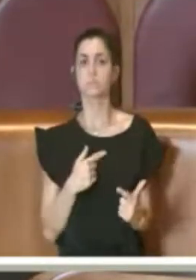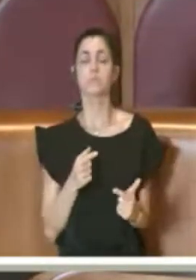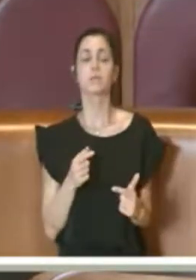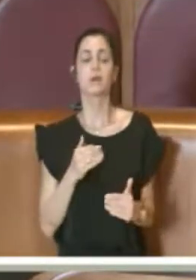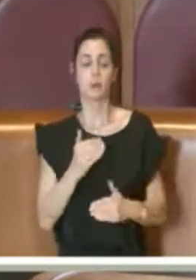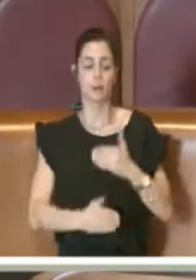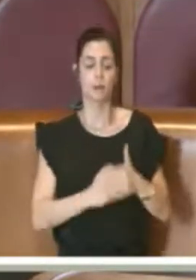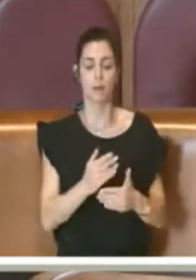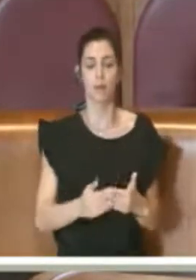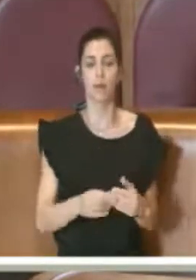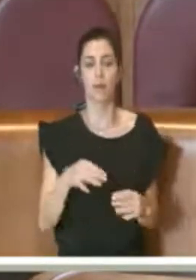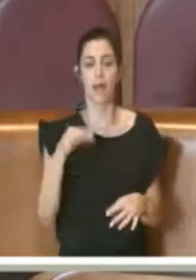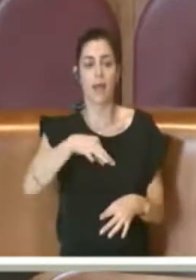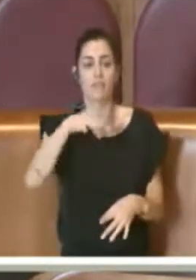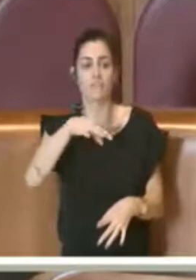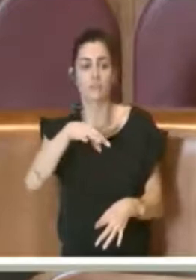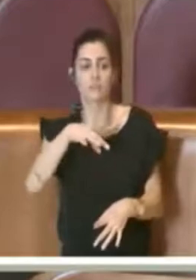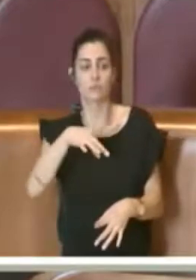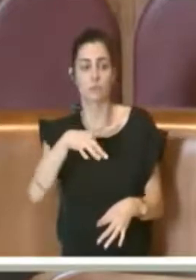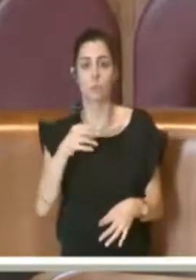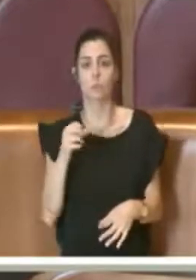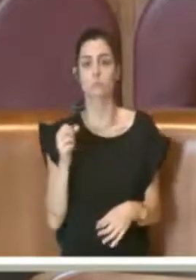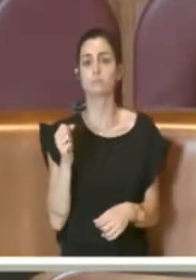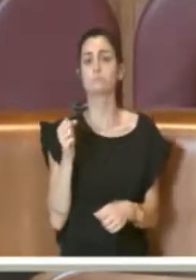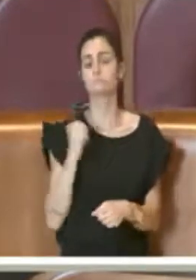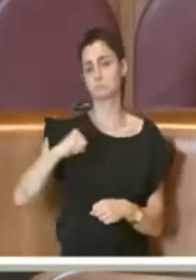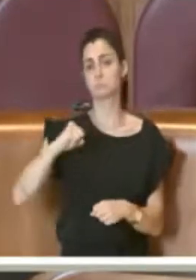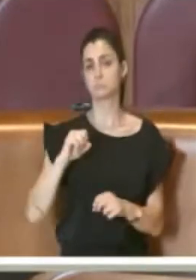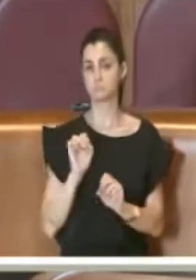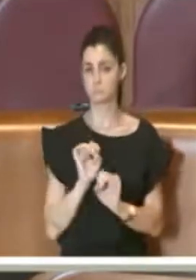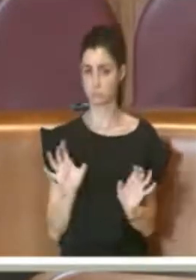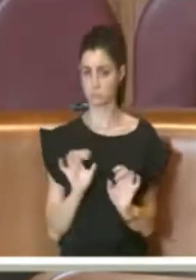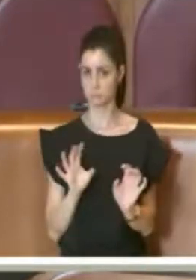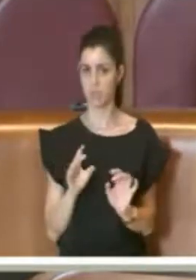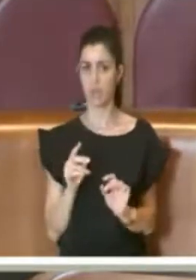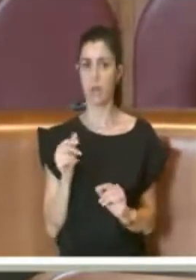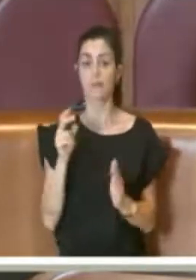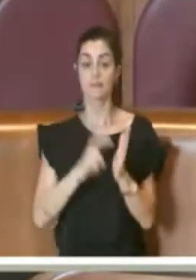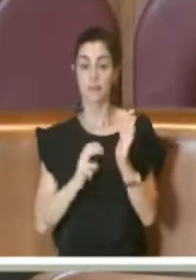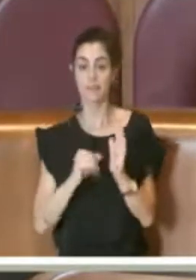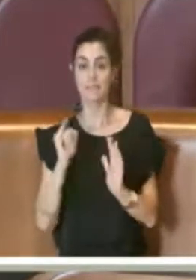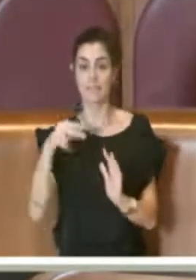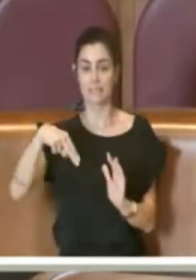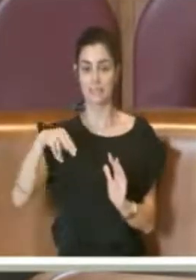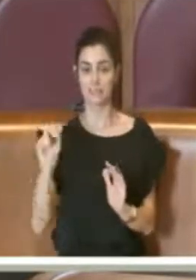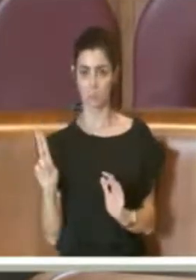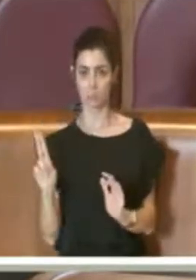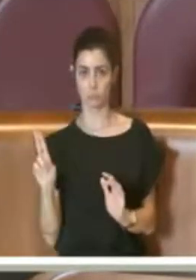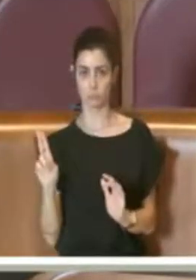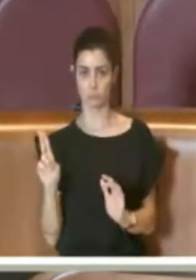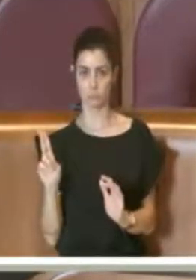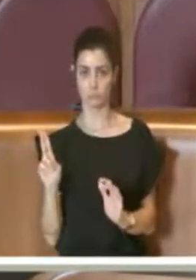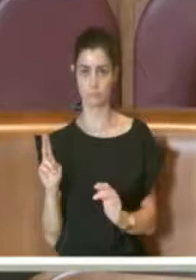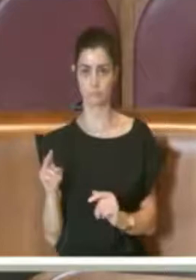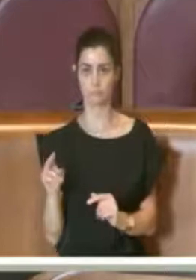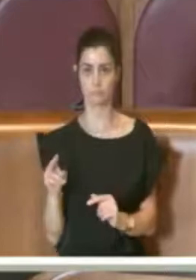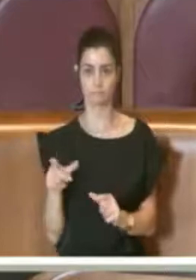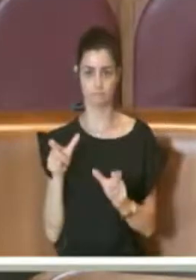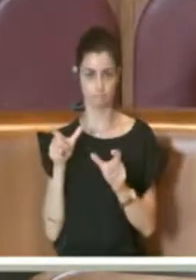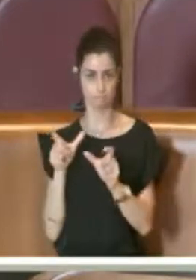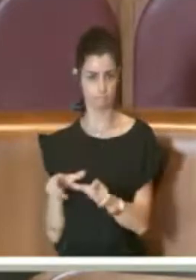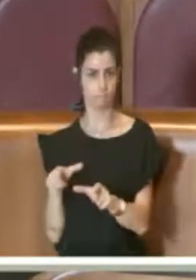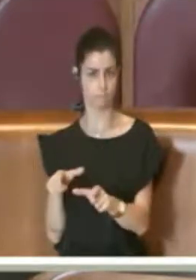al non pagamento dell'Imu. Quindi diciamo che nel merito la